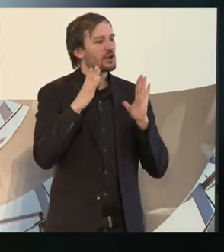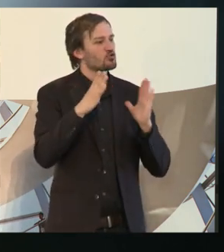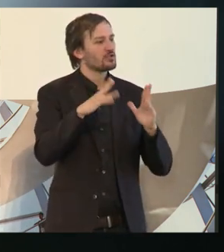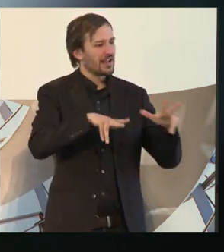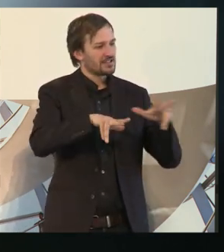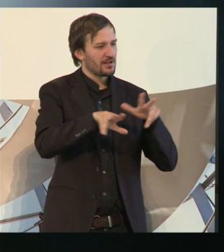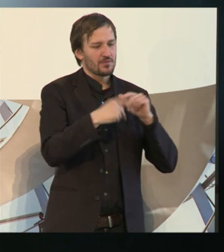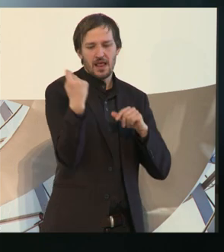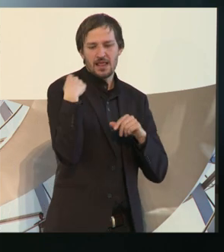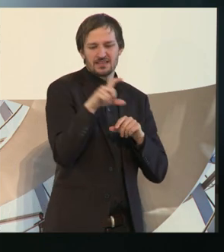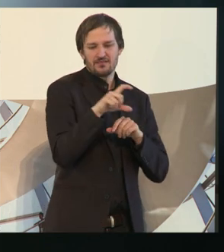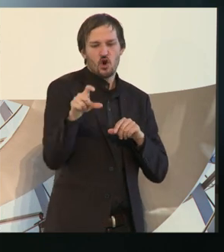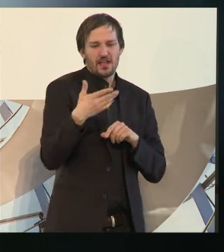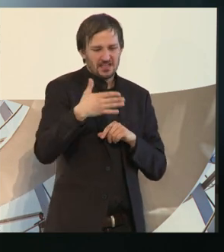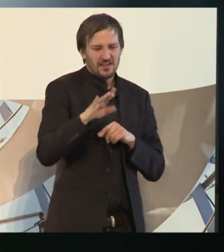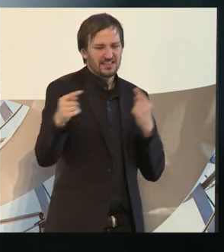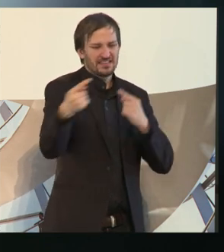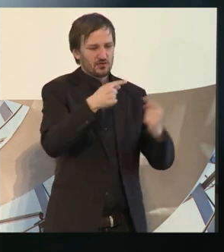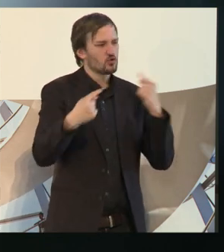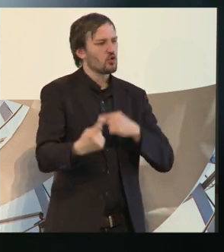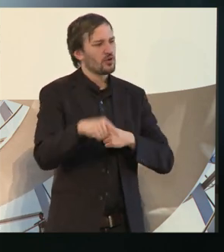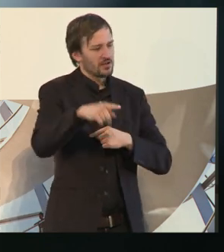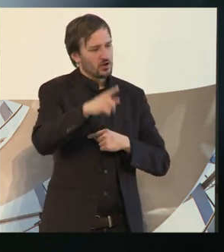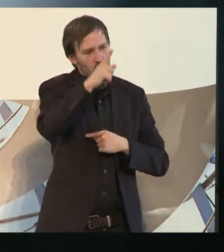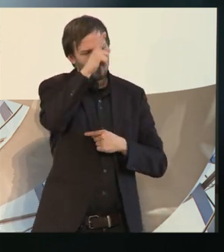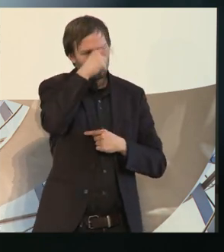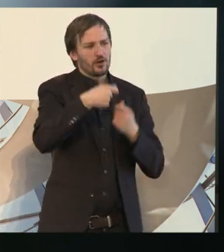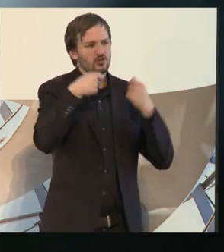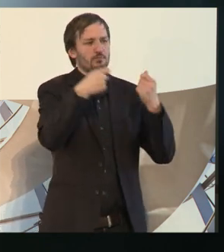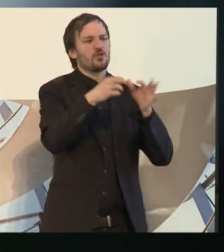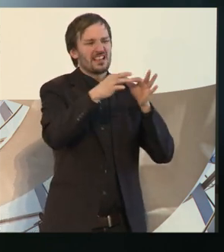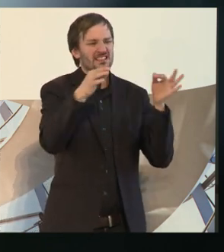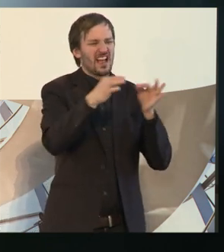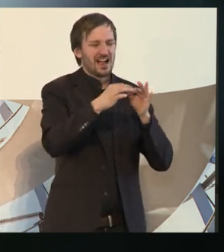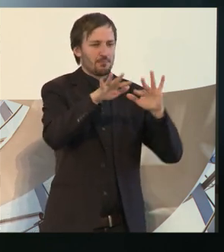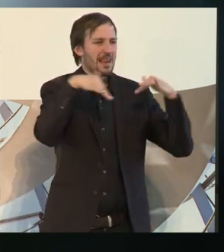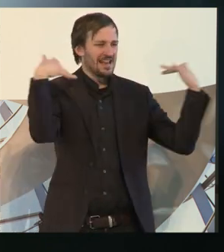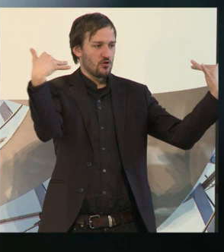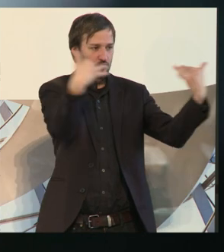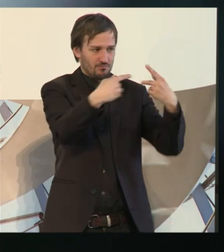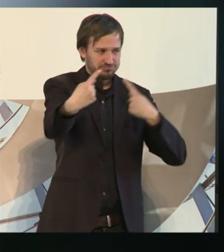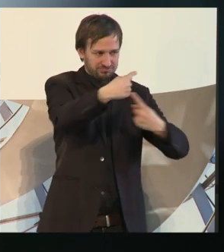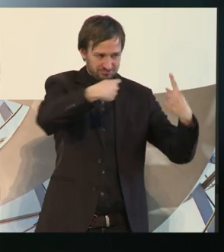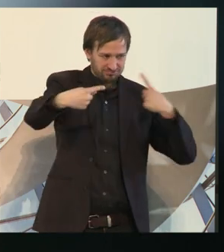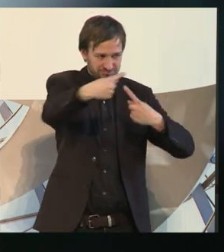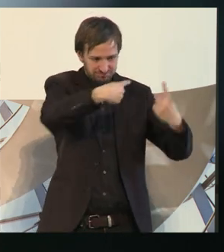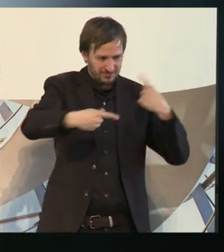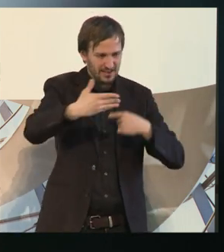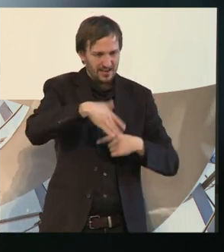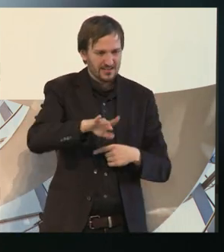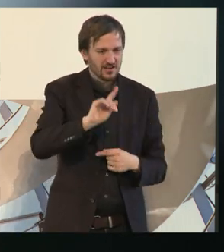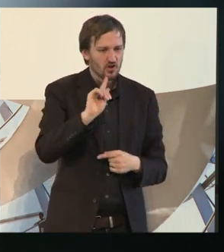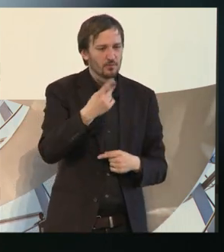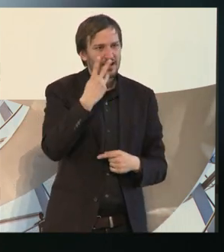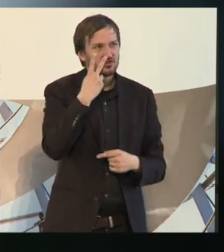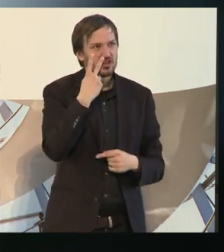glaube ich, eine Diskussion im Plenum des Hohen Hauses hier. Ich glaube, da sollten wir auch nochmal schauen, was ist BGM?